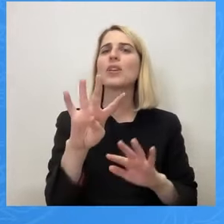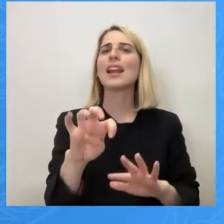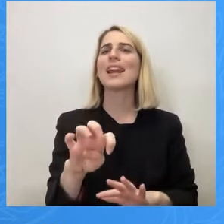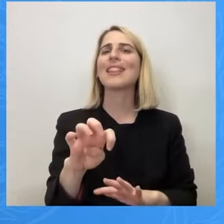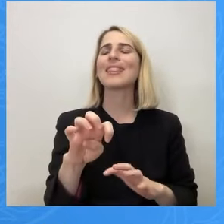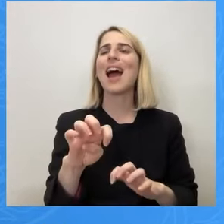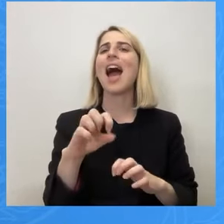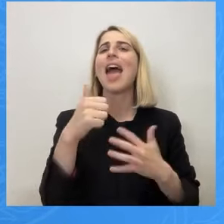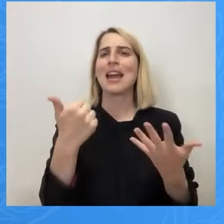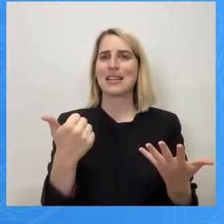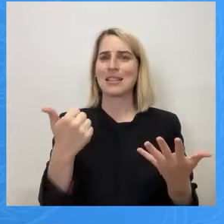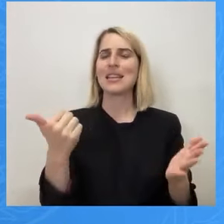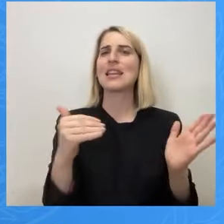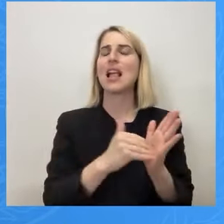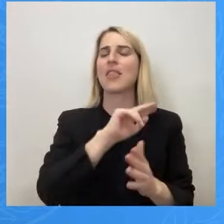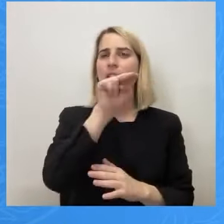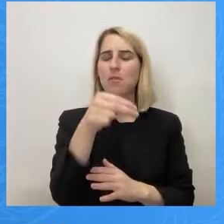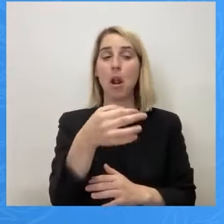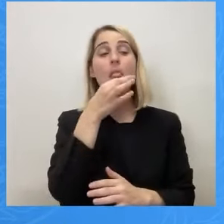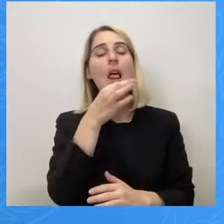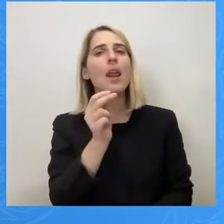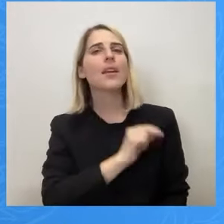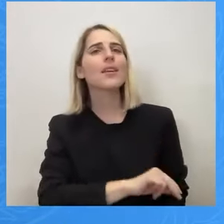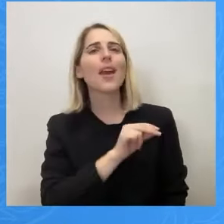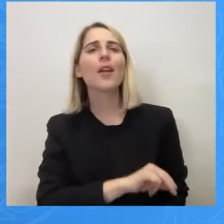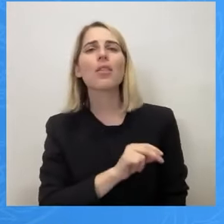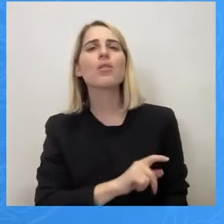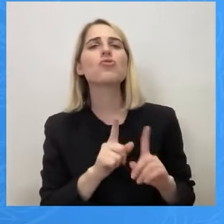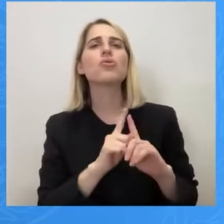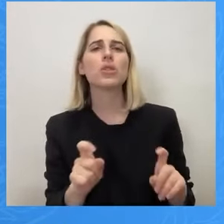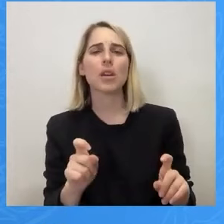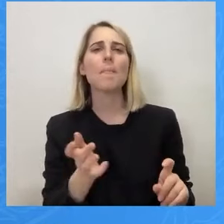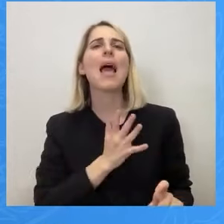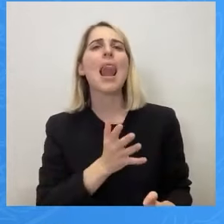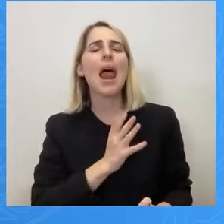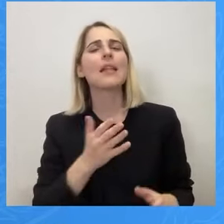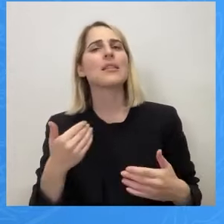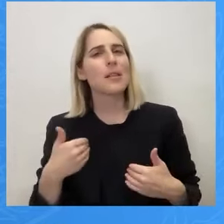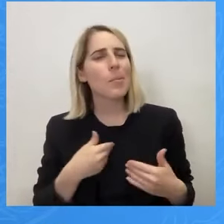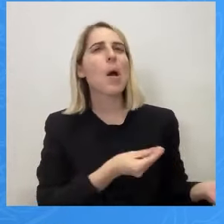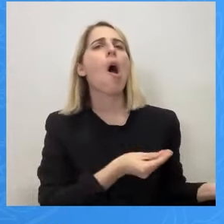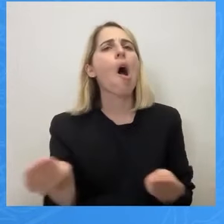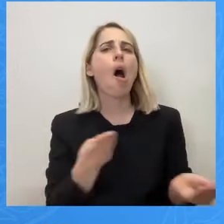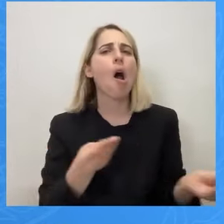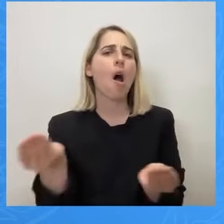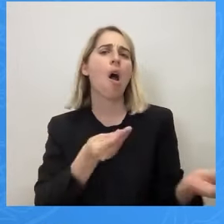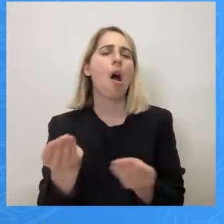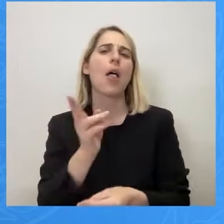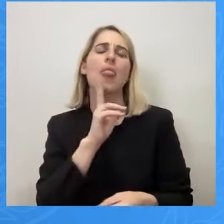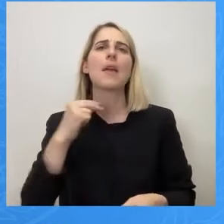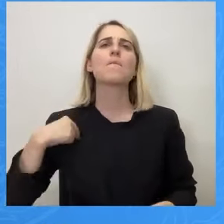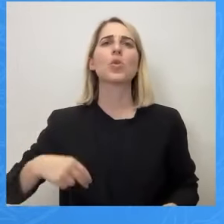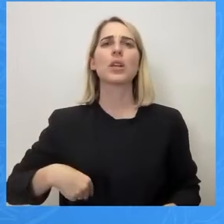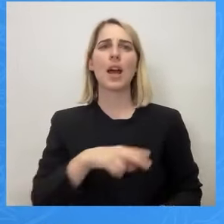αναφέρεται η εκτίμηση κερδών των ιδιωτών από την πελατεία που θα τους δίνουν τα δημοτικά ιατρία. Ποια